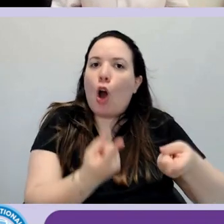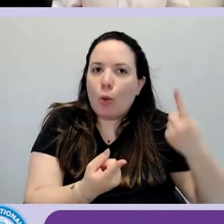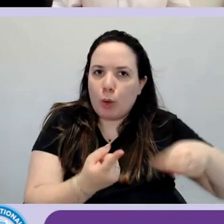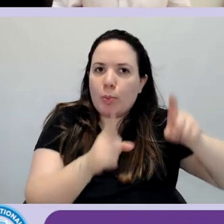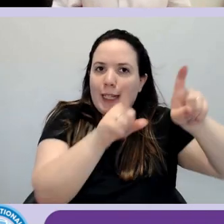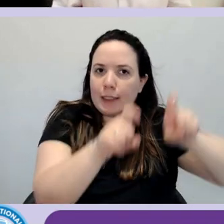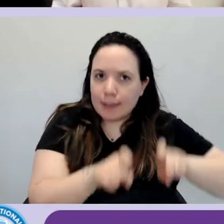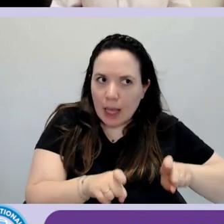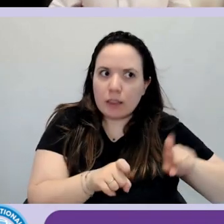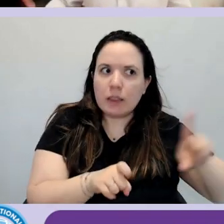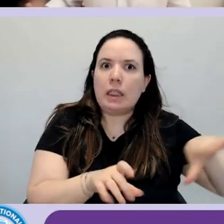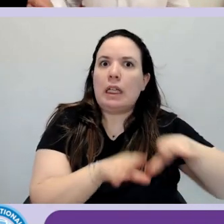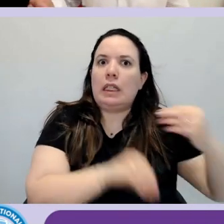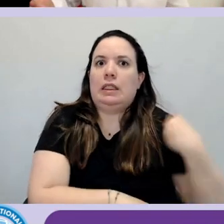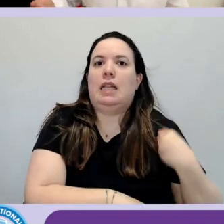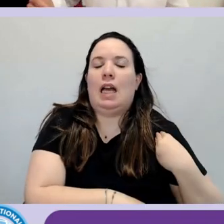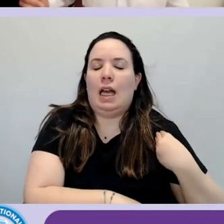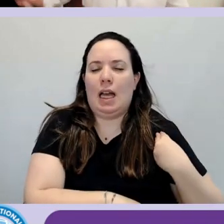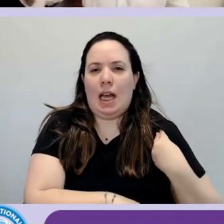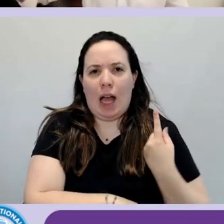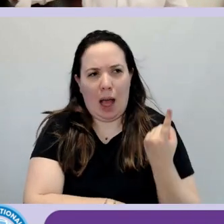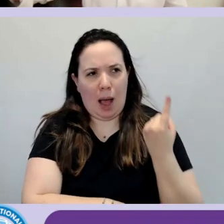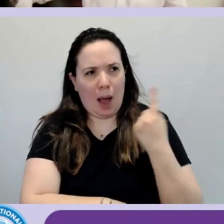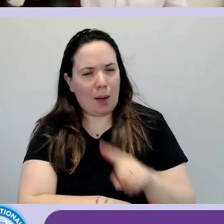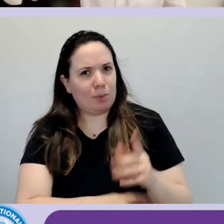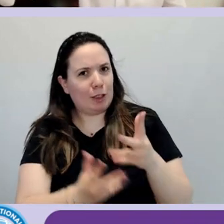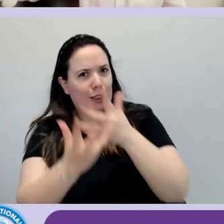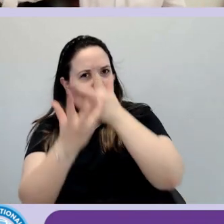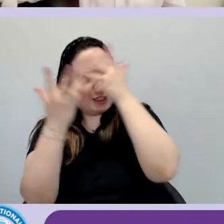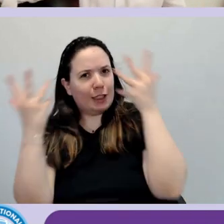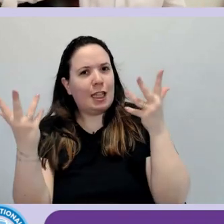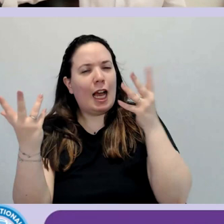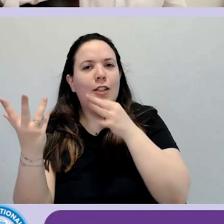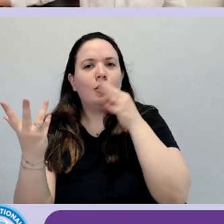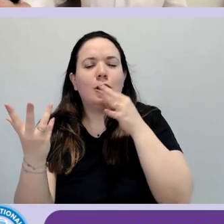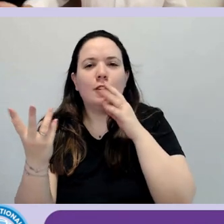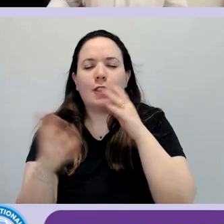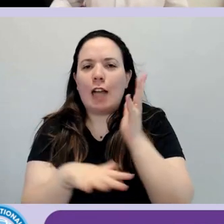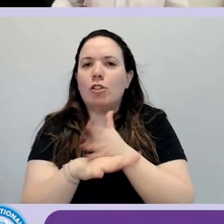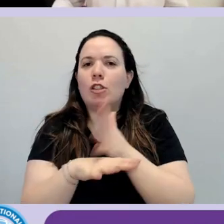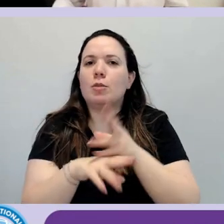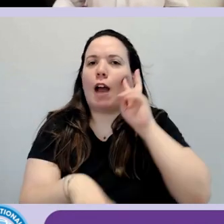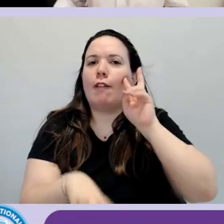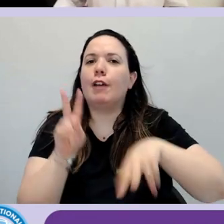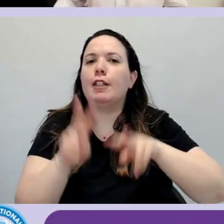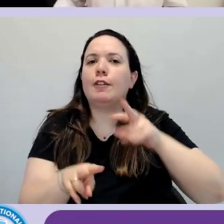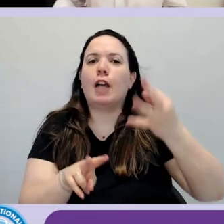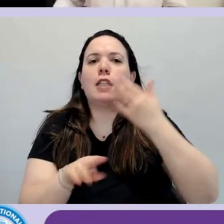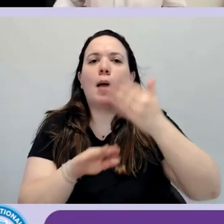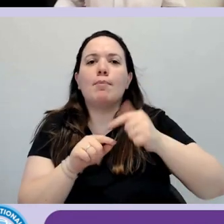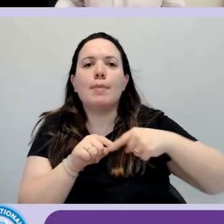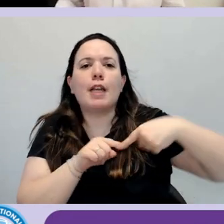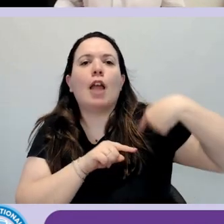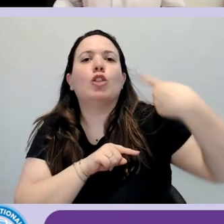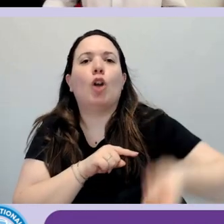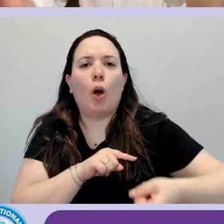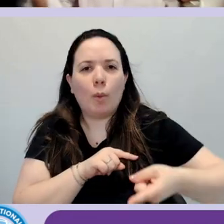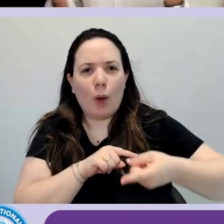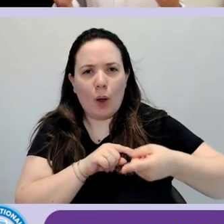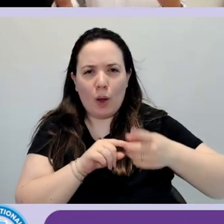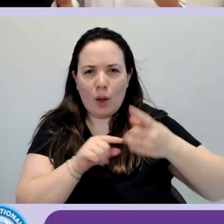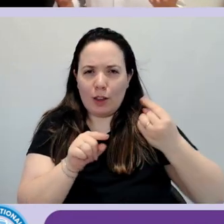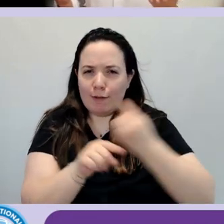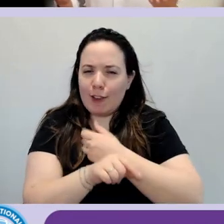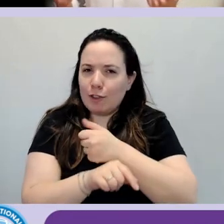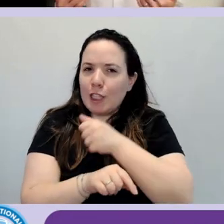paradigmatico, no? Cioè si pensa tanto a verificare l'accessibilità dopo, ma dobbiamo iniziare a coinvolgere le persone prima.